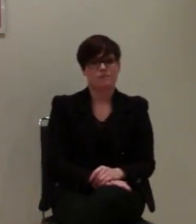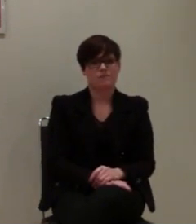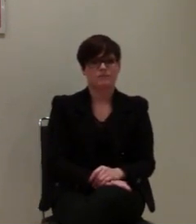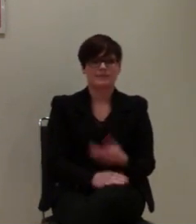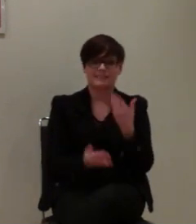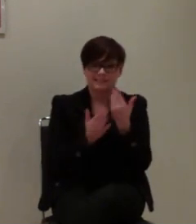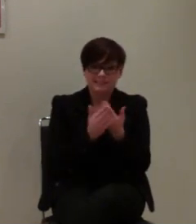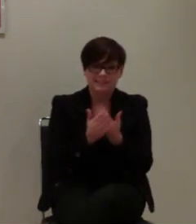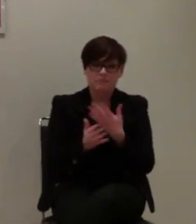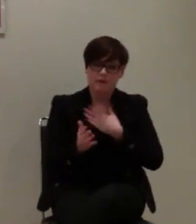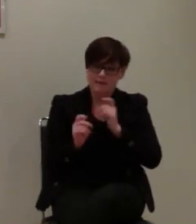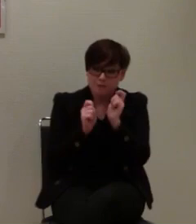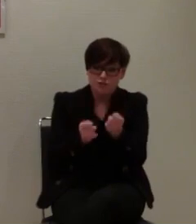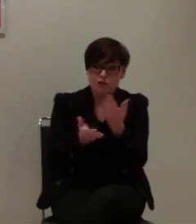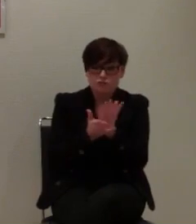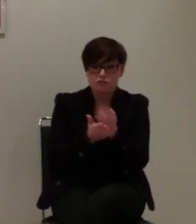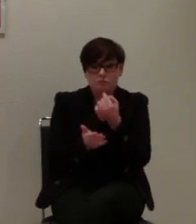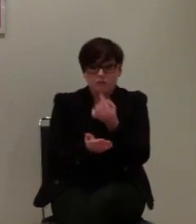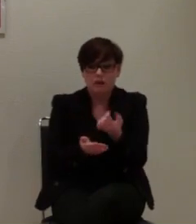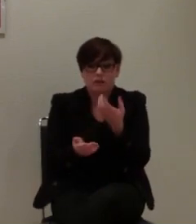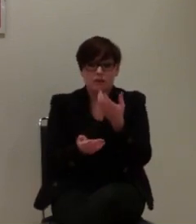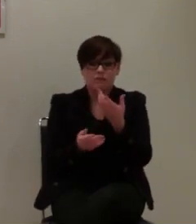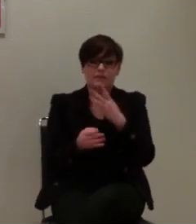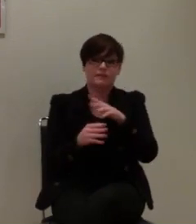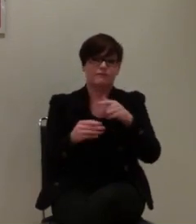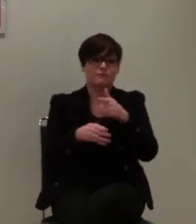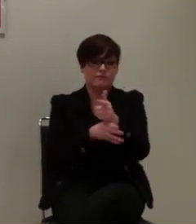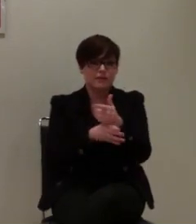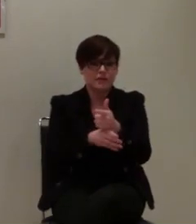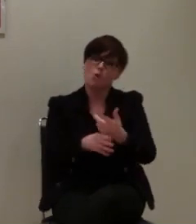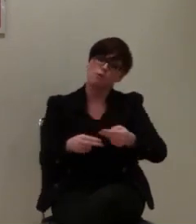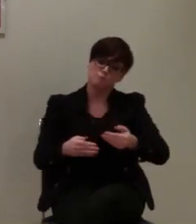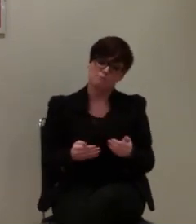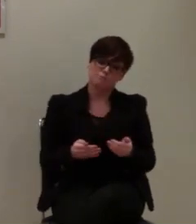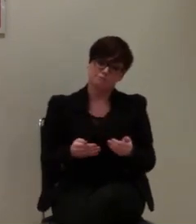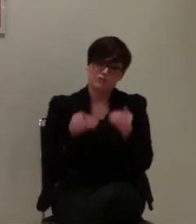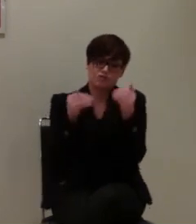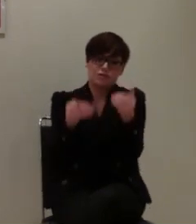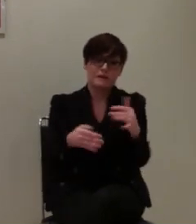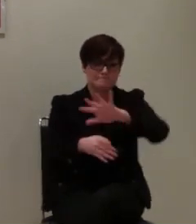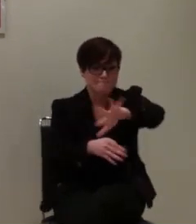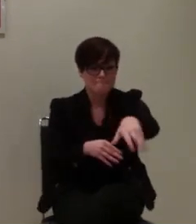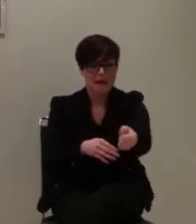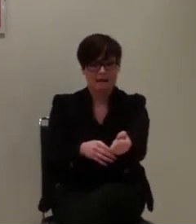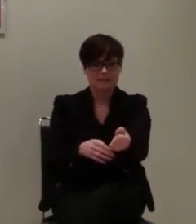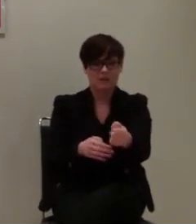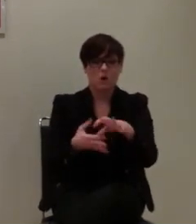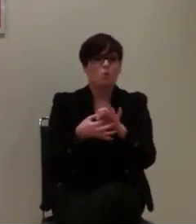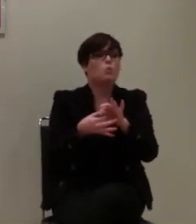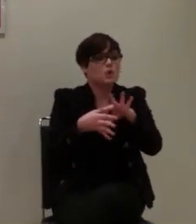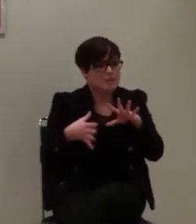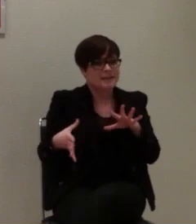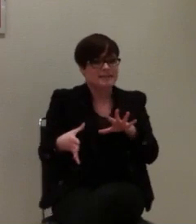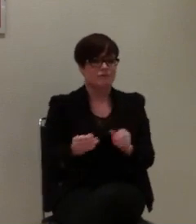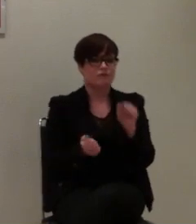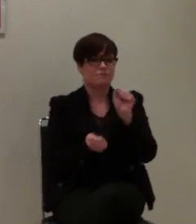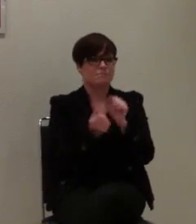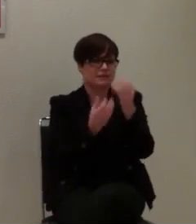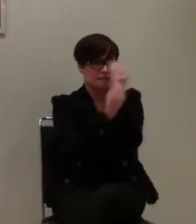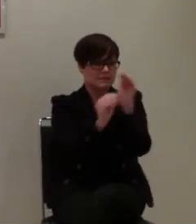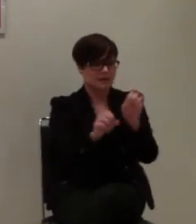Deswegen wäre jetzt mein Vorschlag, dass wir das Video auf März verschieben und unabhängig davon die Pressemitteilung dann